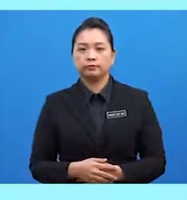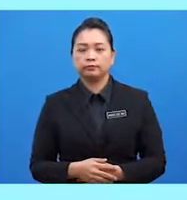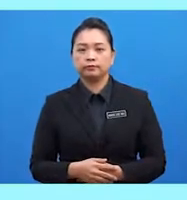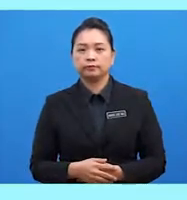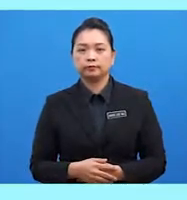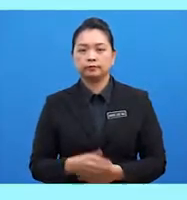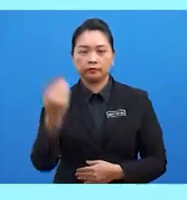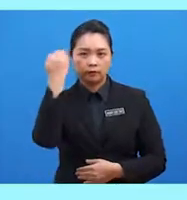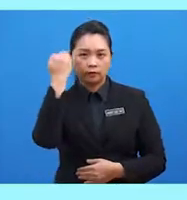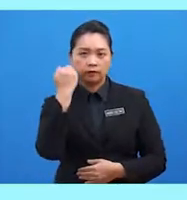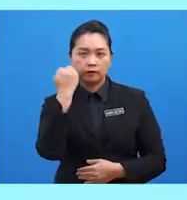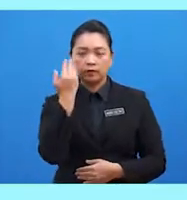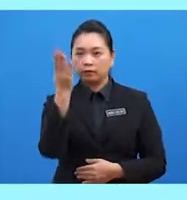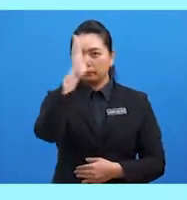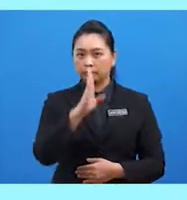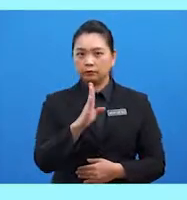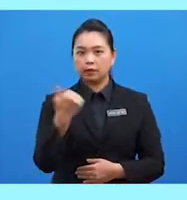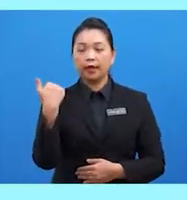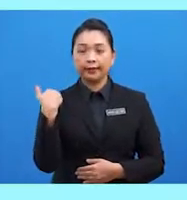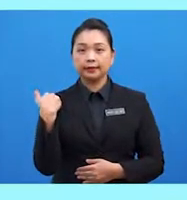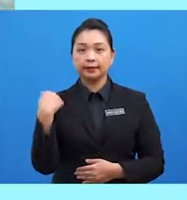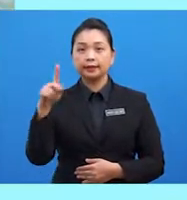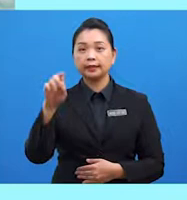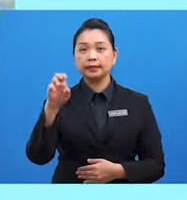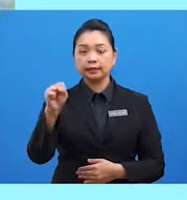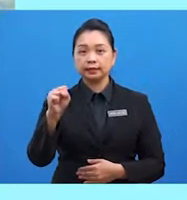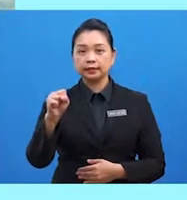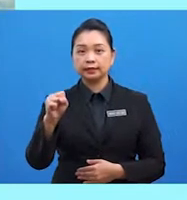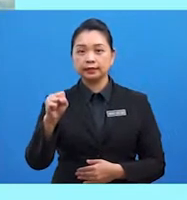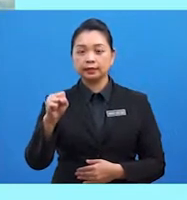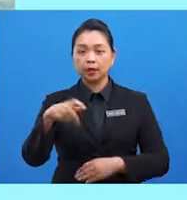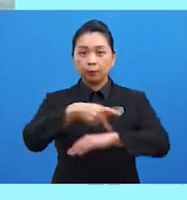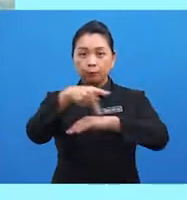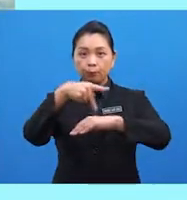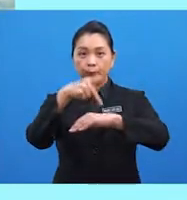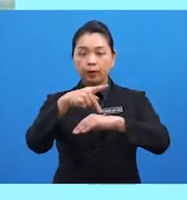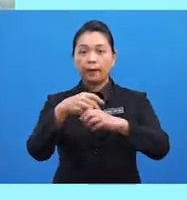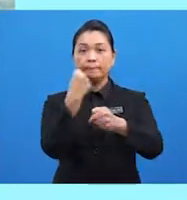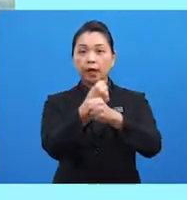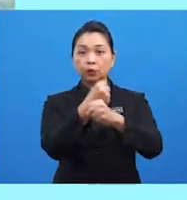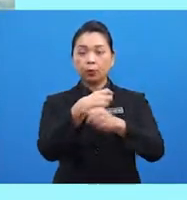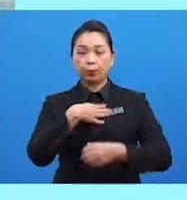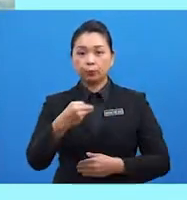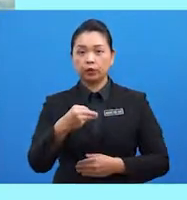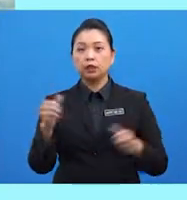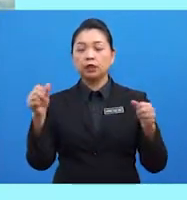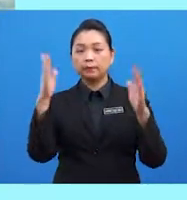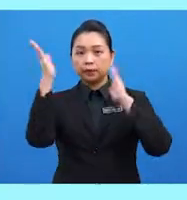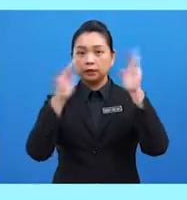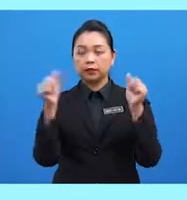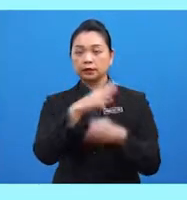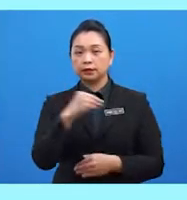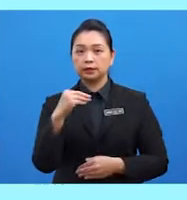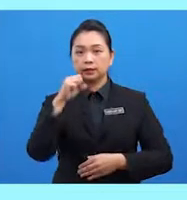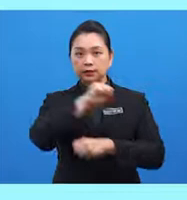mahkamah ini pernah mengendalikan kes tuntutan Pulau Batu Putih antara Malaysia dengan Singapura. Keenam,